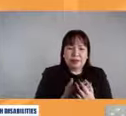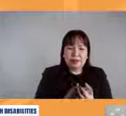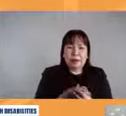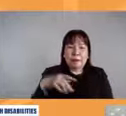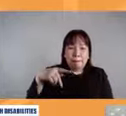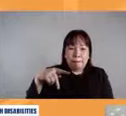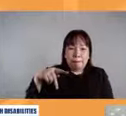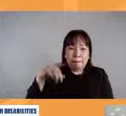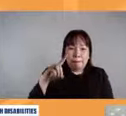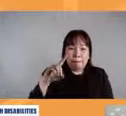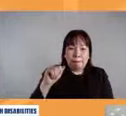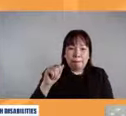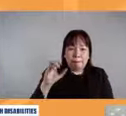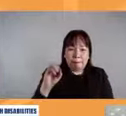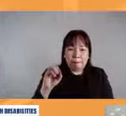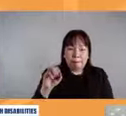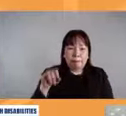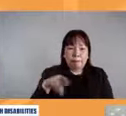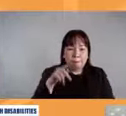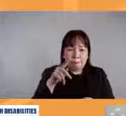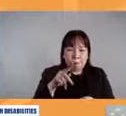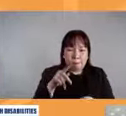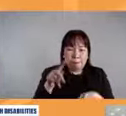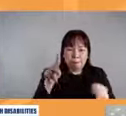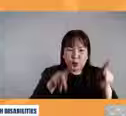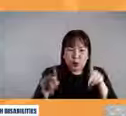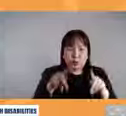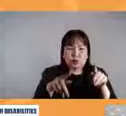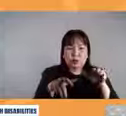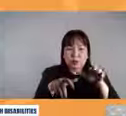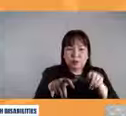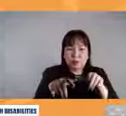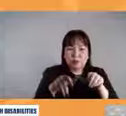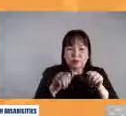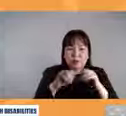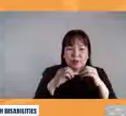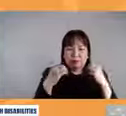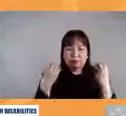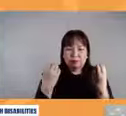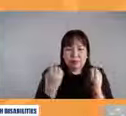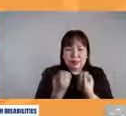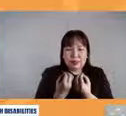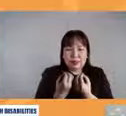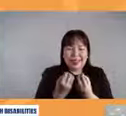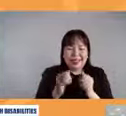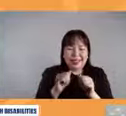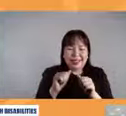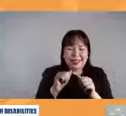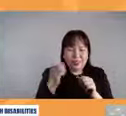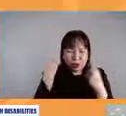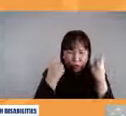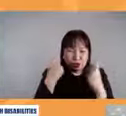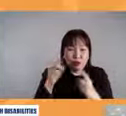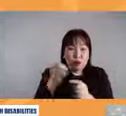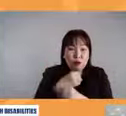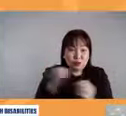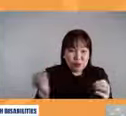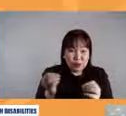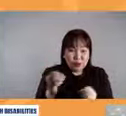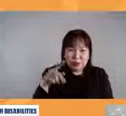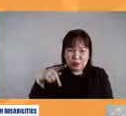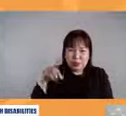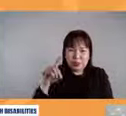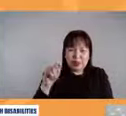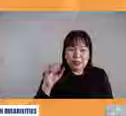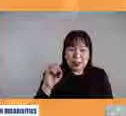yung persons with disabilities affairs office pero sa malalayan